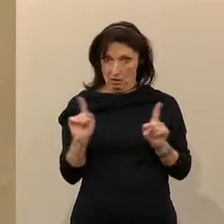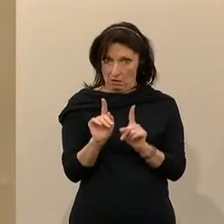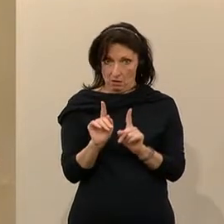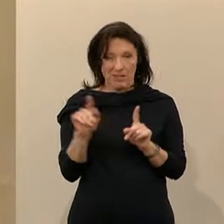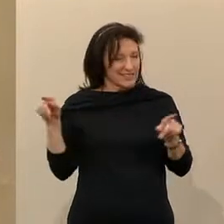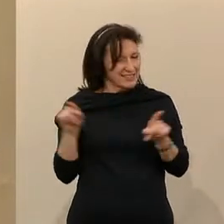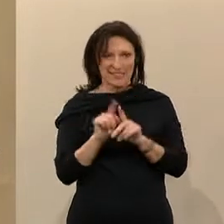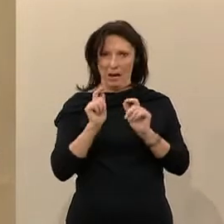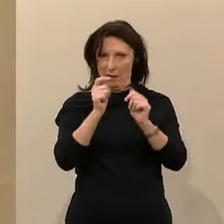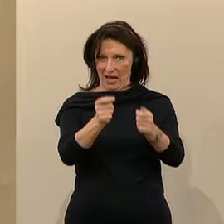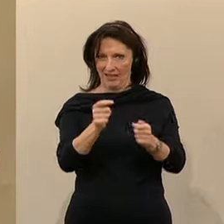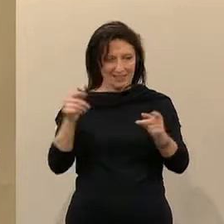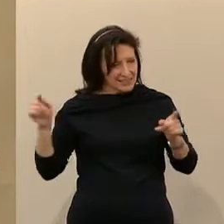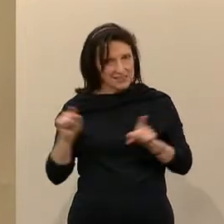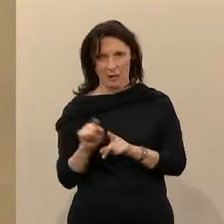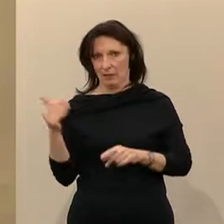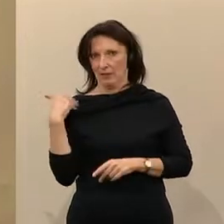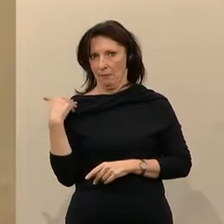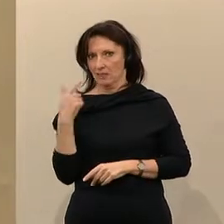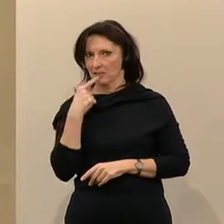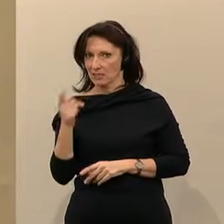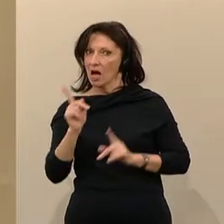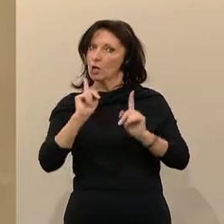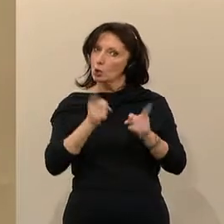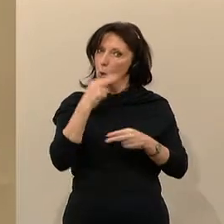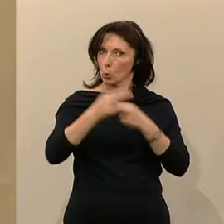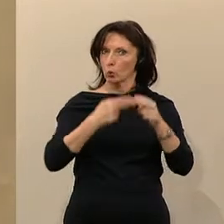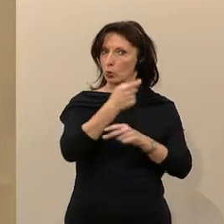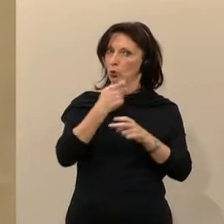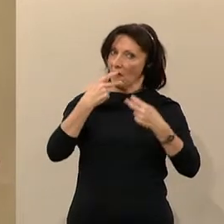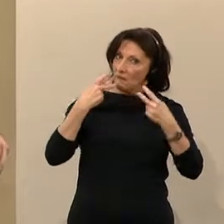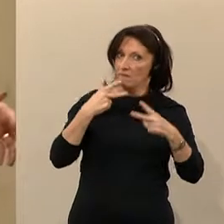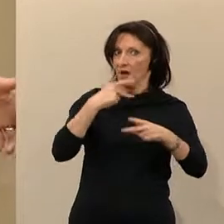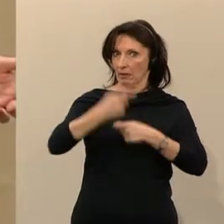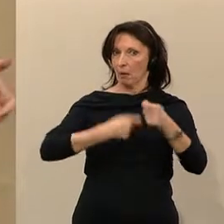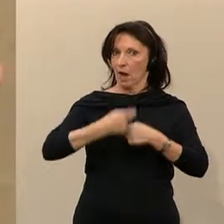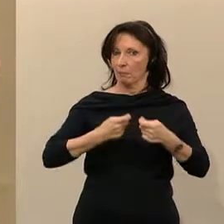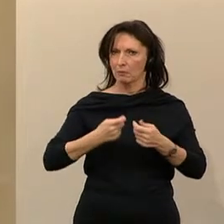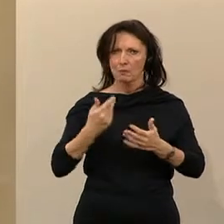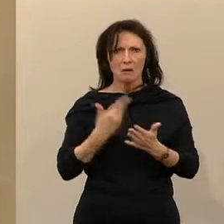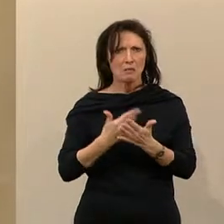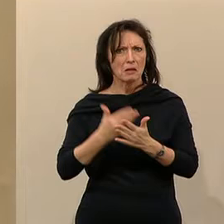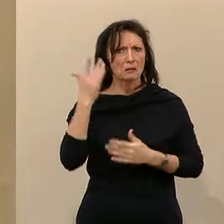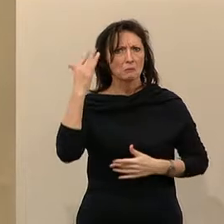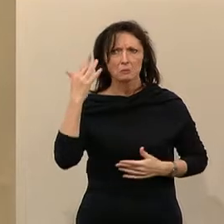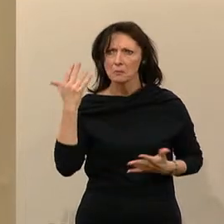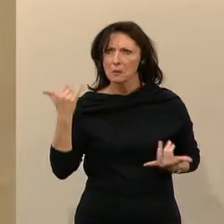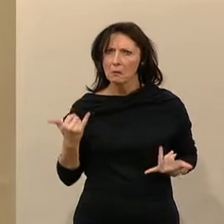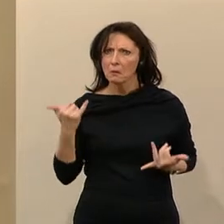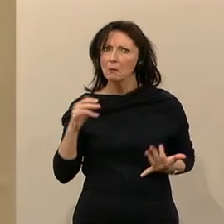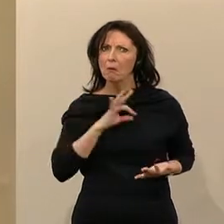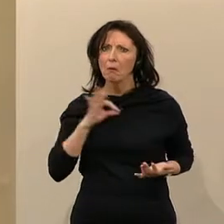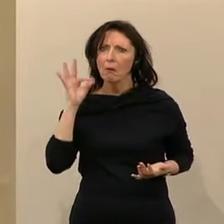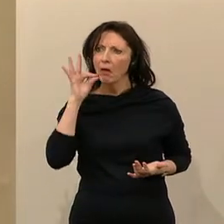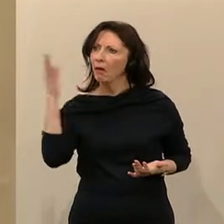Antrag, dasselbe Verlangen, das eigentlich weiter behandelt werden sollte. Und deshalb frage ich mich, wenn ich heute die Argumente von Kollegin